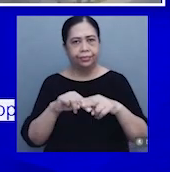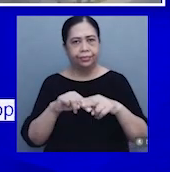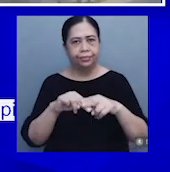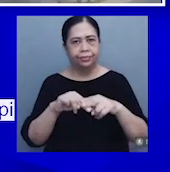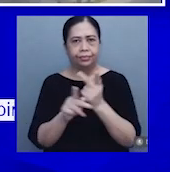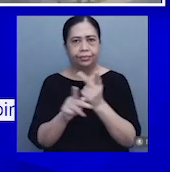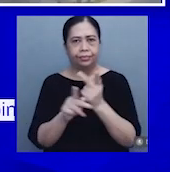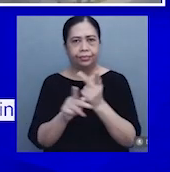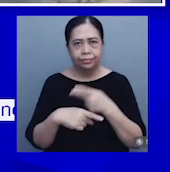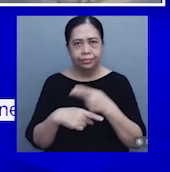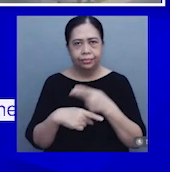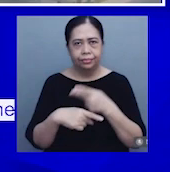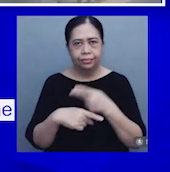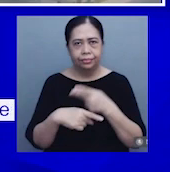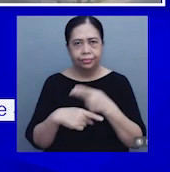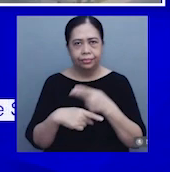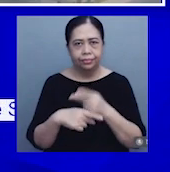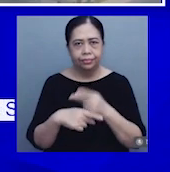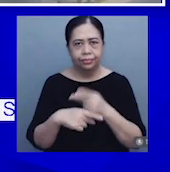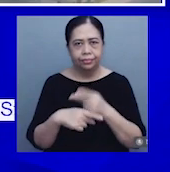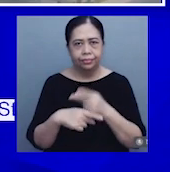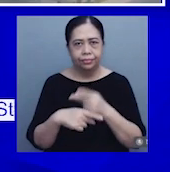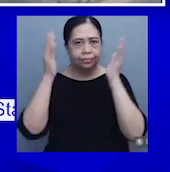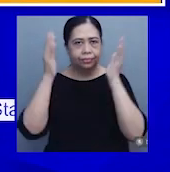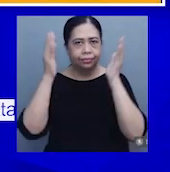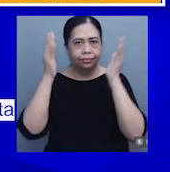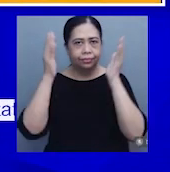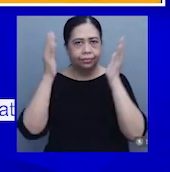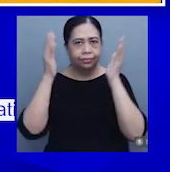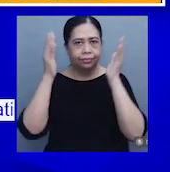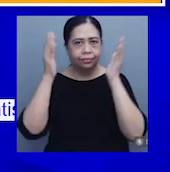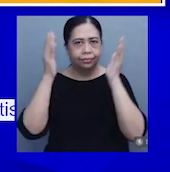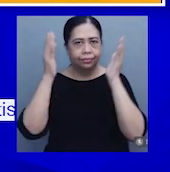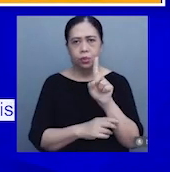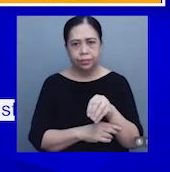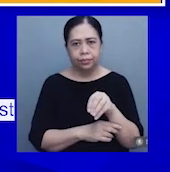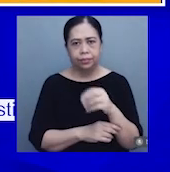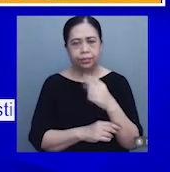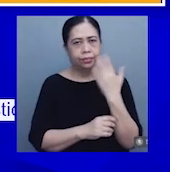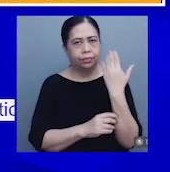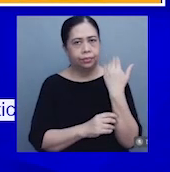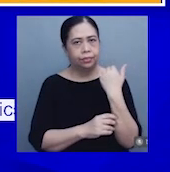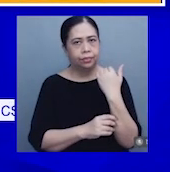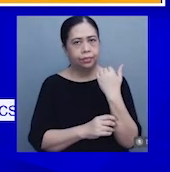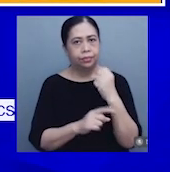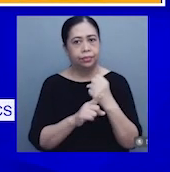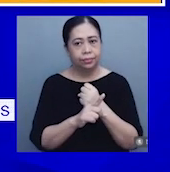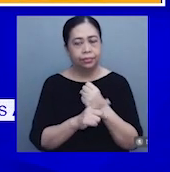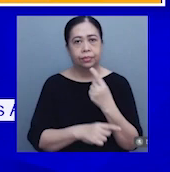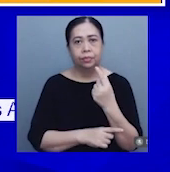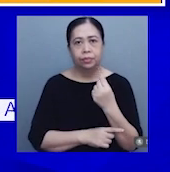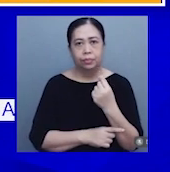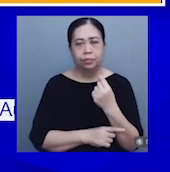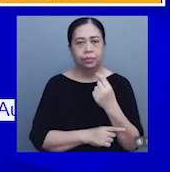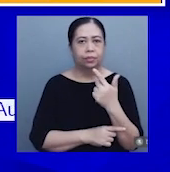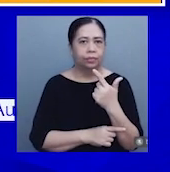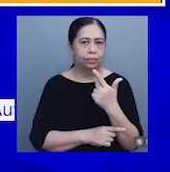ay bumilis sa antas na 6.1% nitong September 2023.